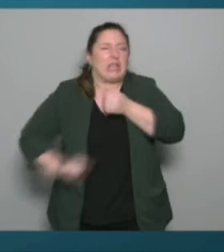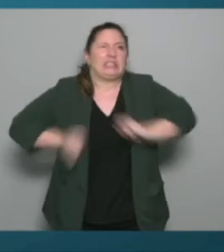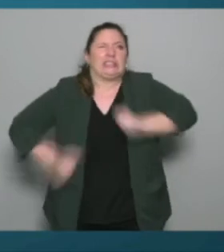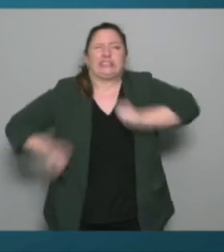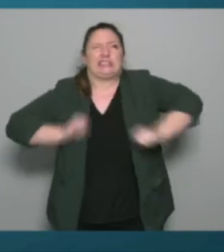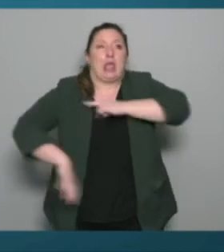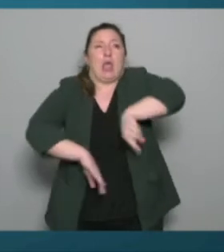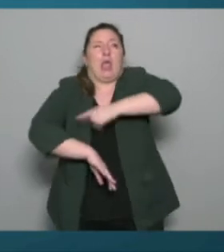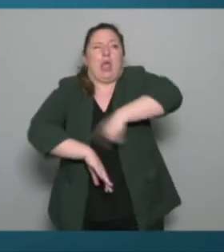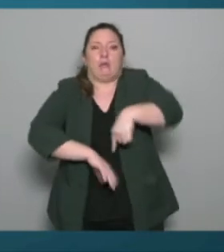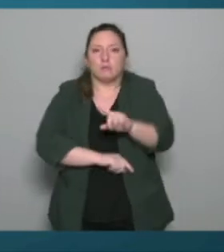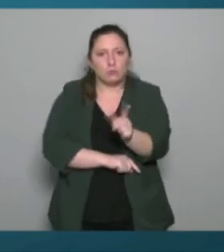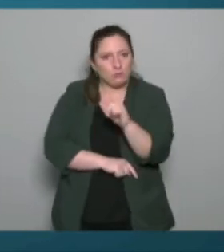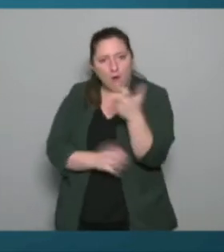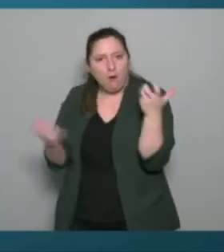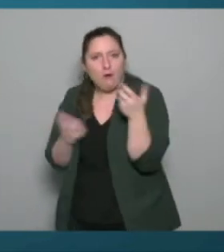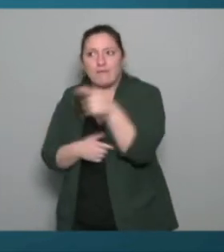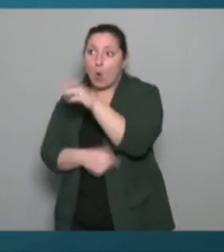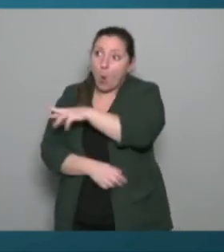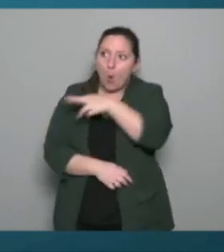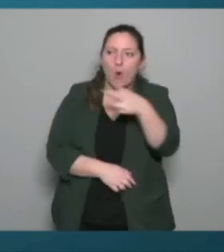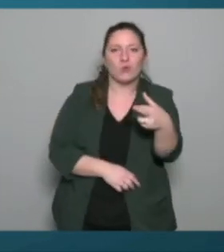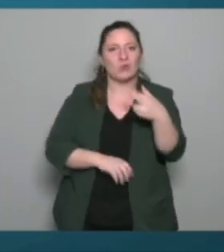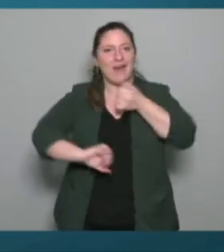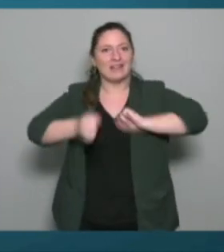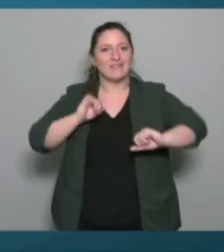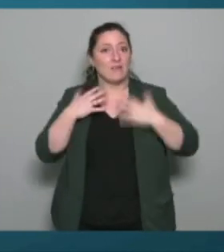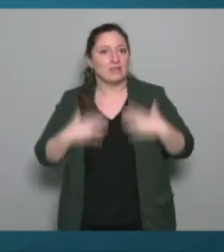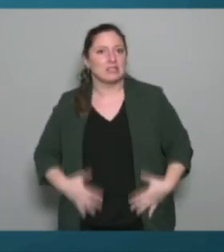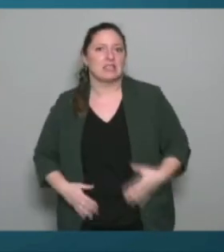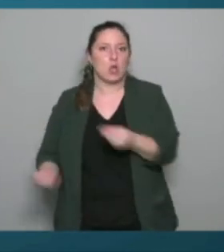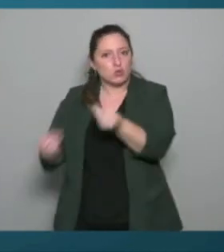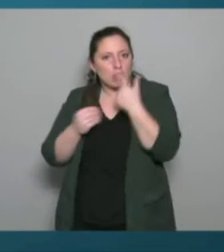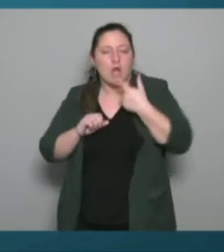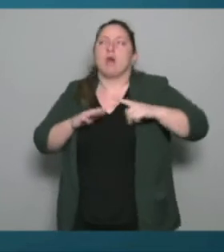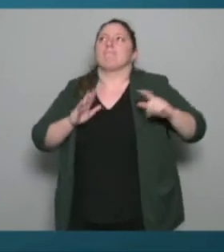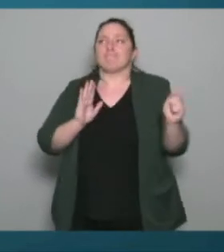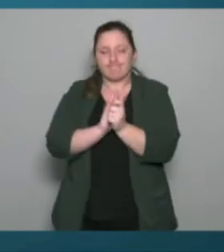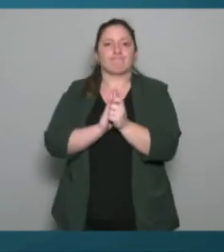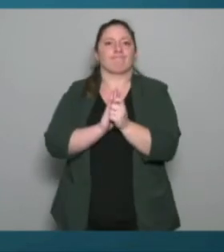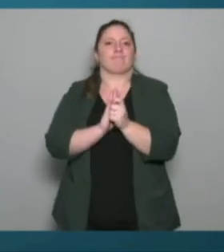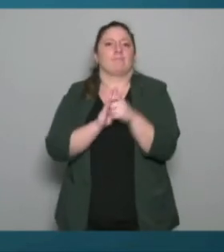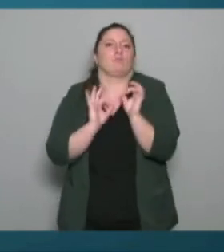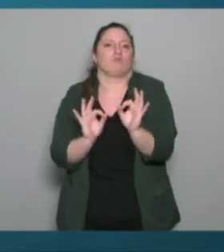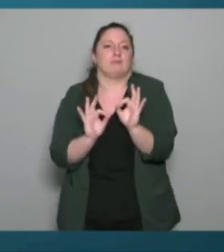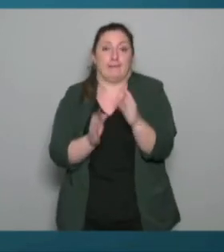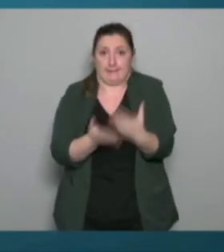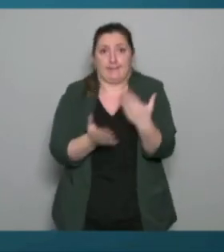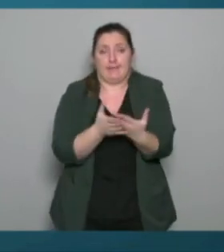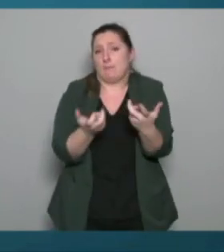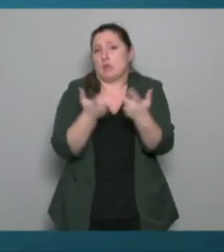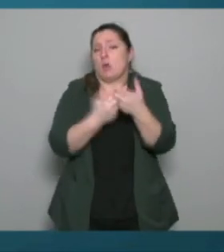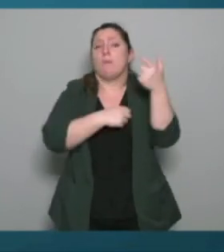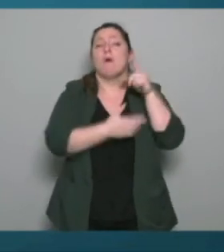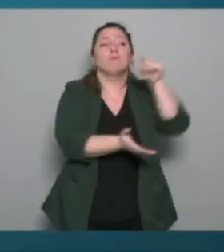une remise en place une sensibilisation une renouvilisation et je pense qu'effectivement dans le milieu rural ou autre etc et pour atteindre certaines populations